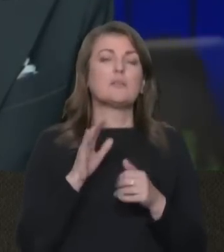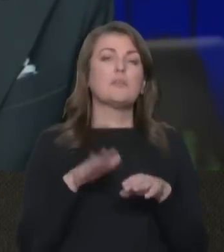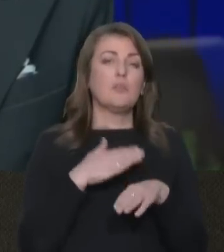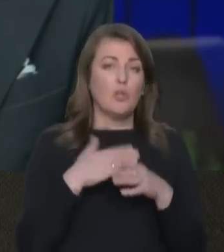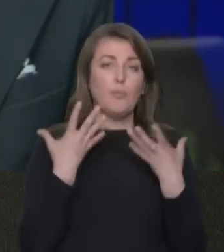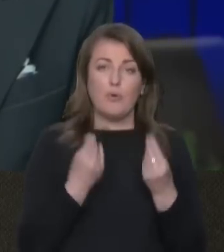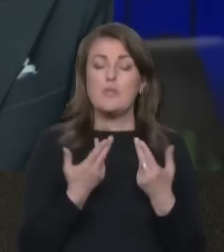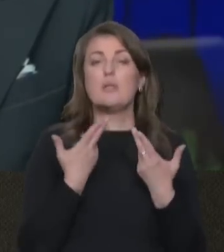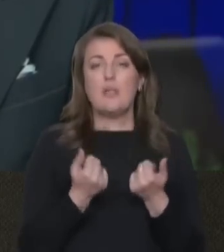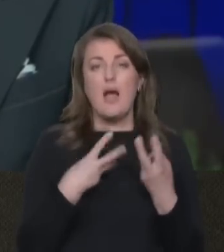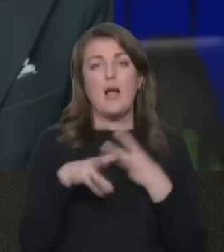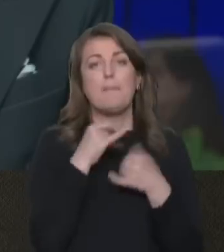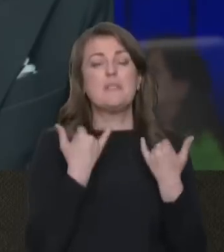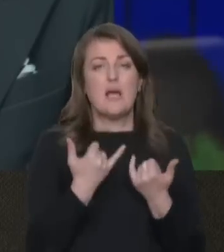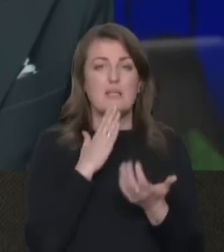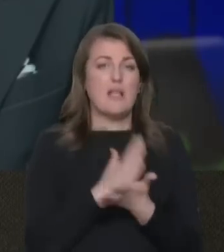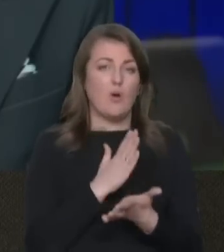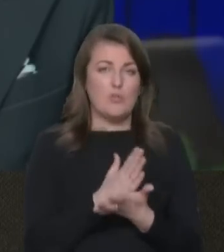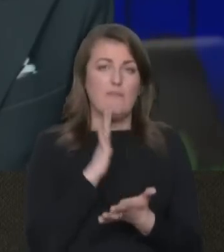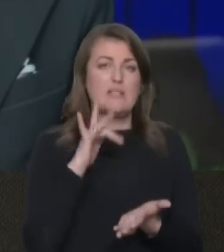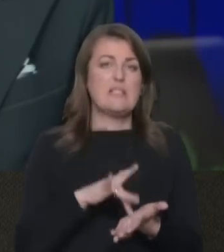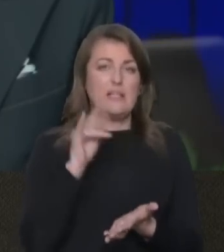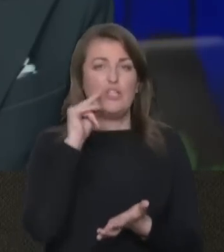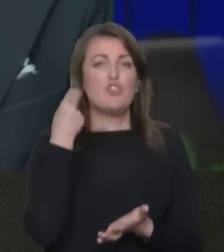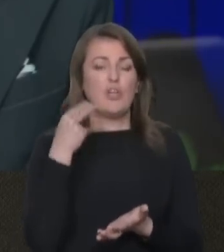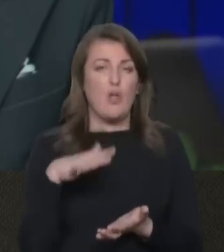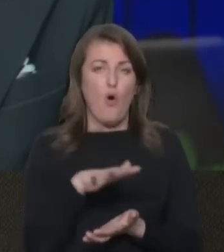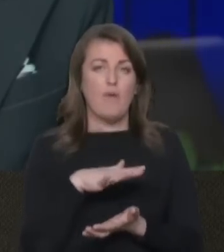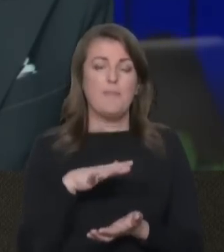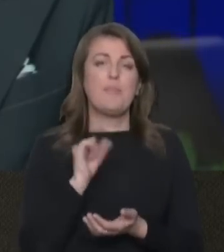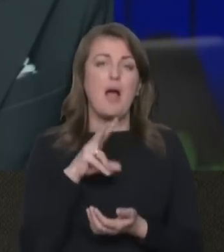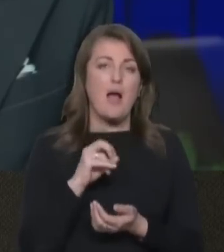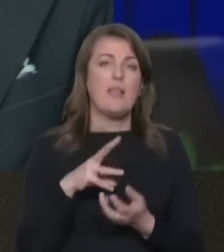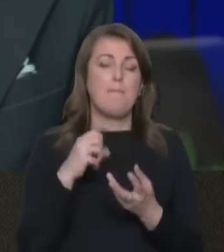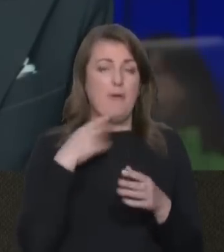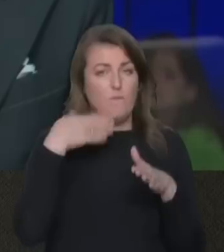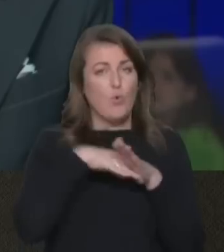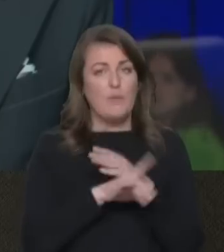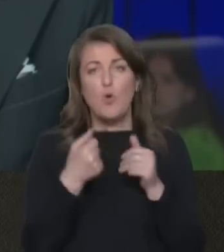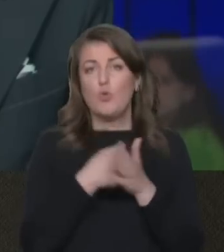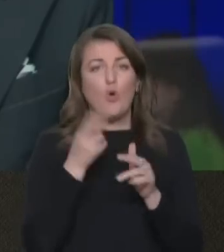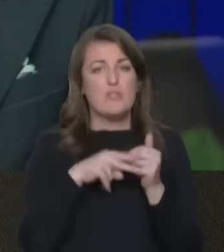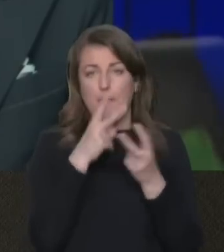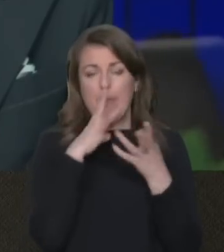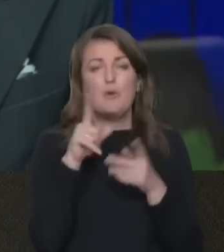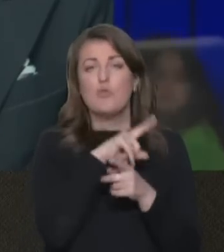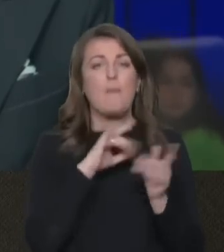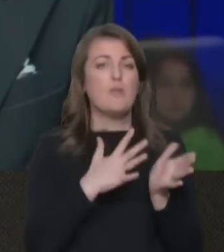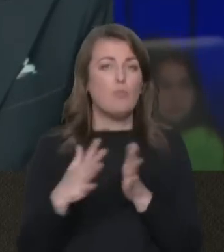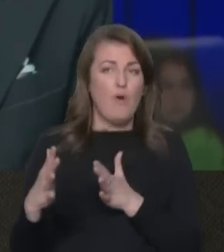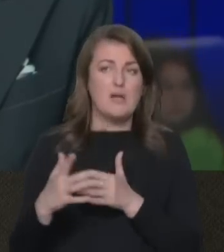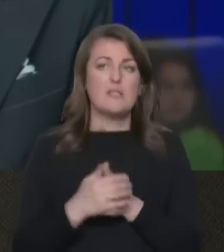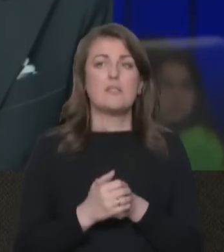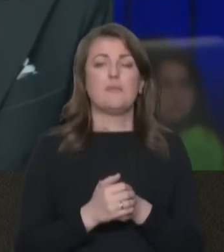Доброго дня, так. Ми зараз знаходимося в центрі Чернігова, але ми в окриті, тому до кінця не бачимо, що відбувається.